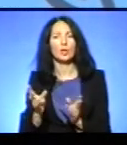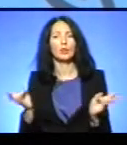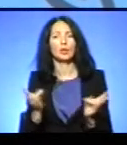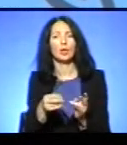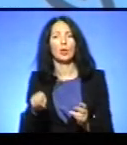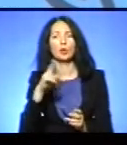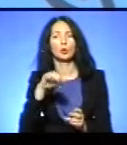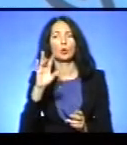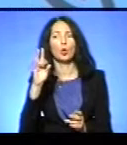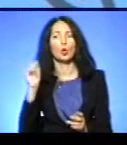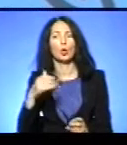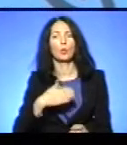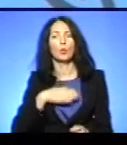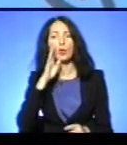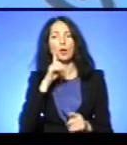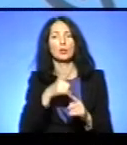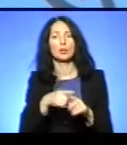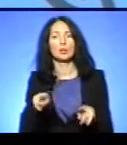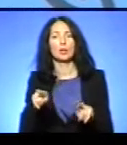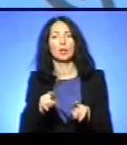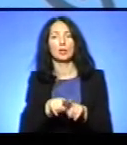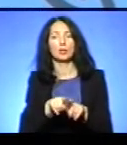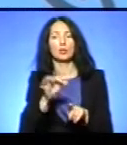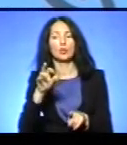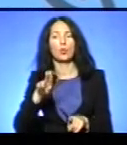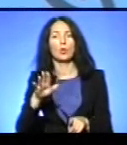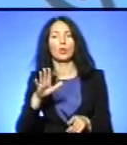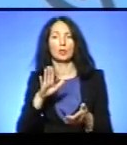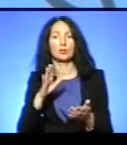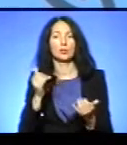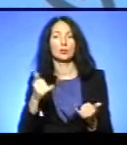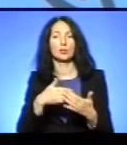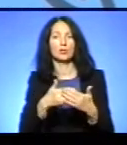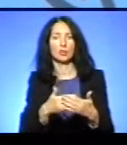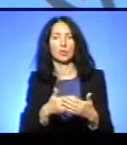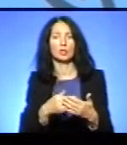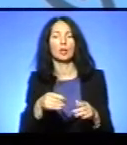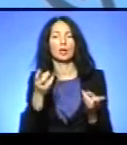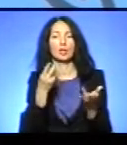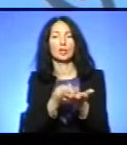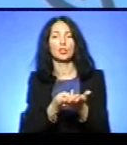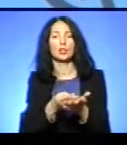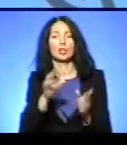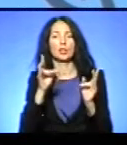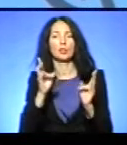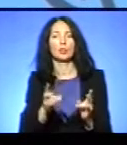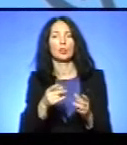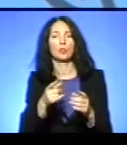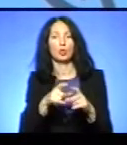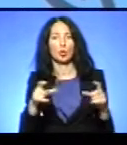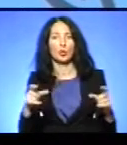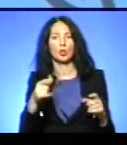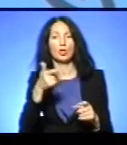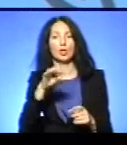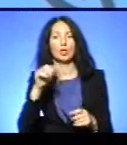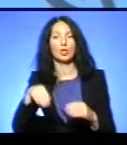сестра, теж Оля, вона теж лежить в травматології. В неї теж гіпс наложили її на ноги, там ще теж сьогодні мають